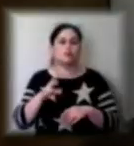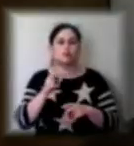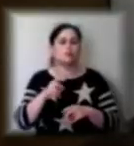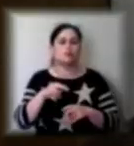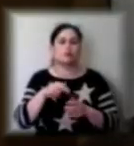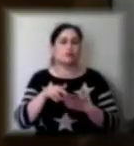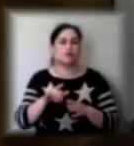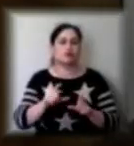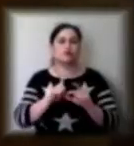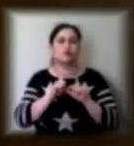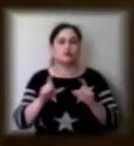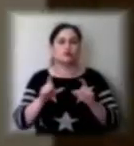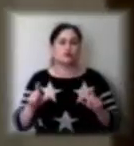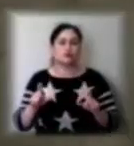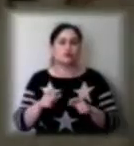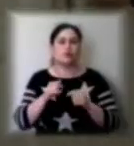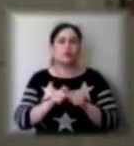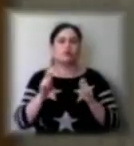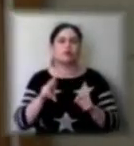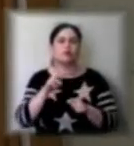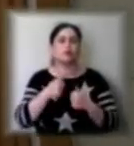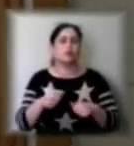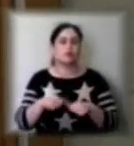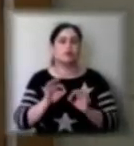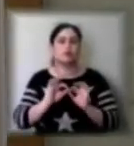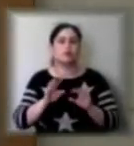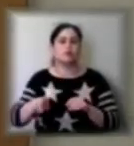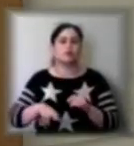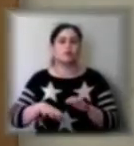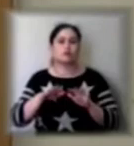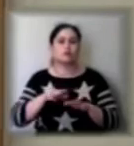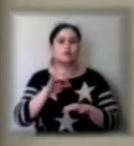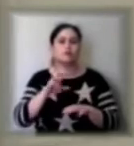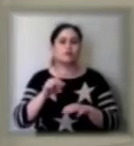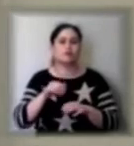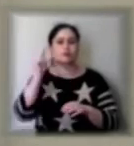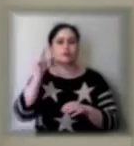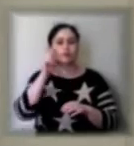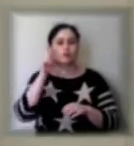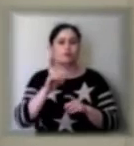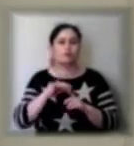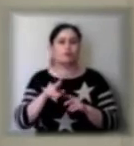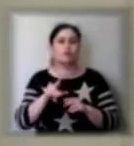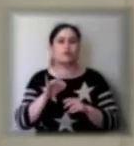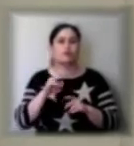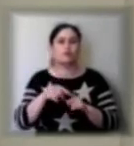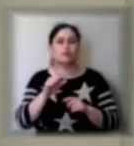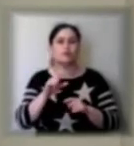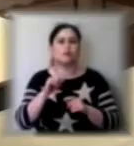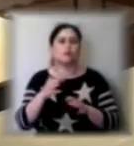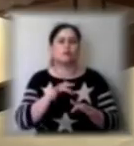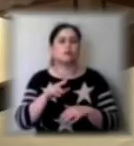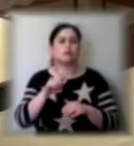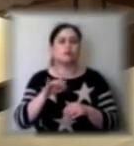Відкриття таборів, розказують директор міжміського навчального виробничого кубінату, на базі якого діє табір, залежить від